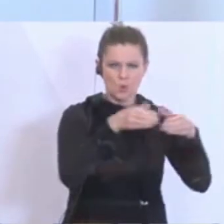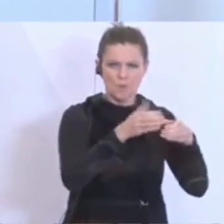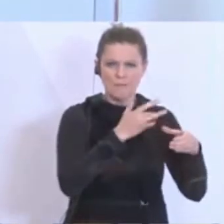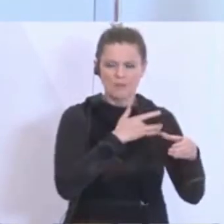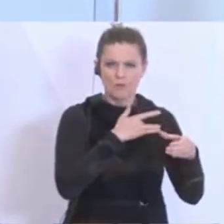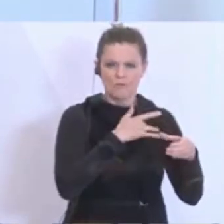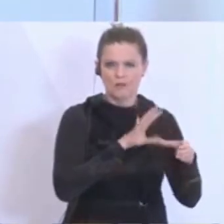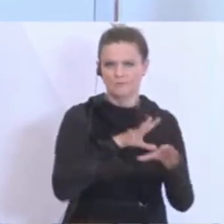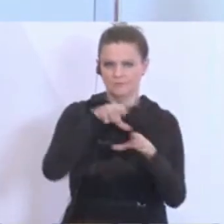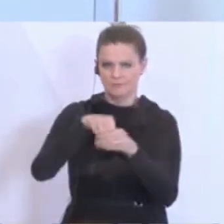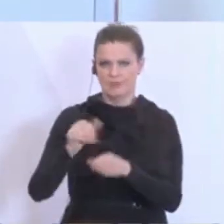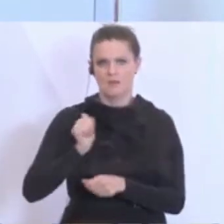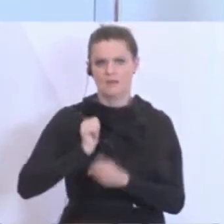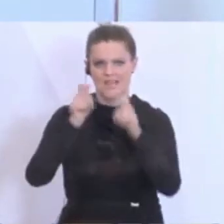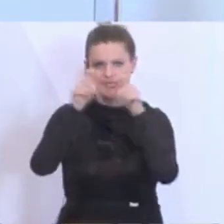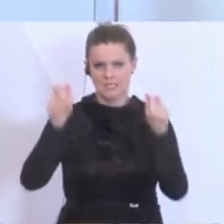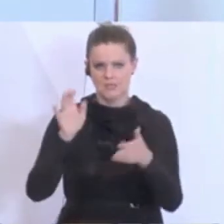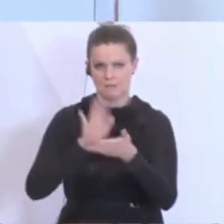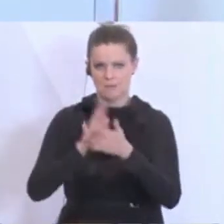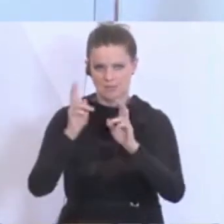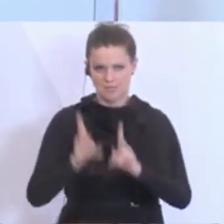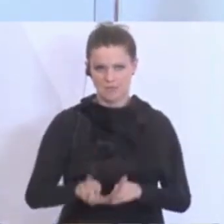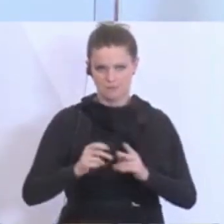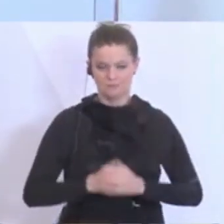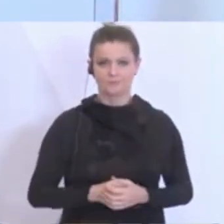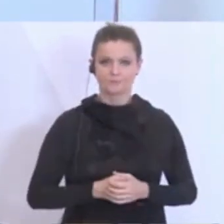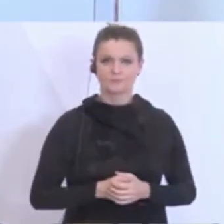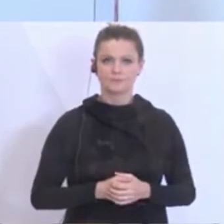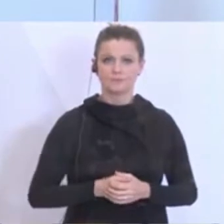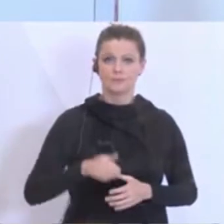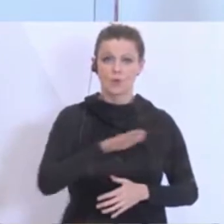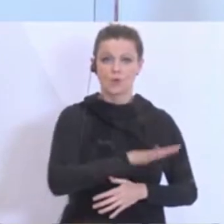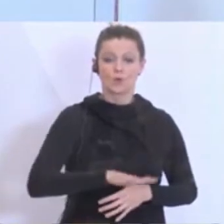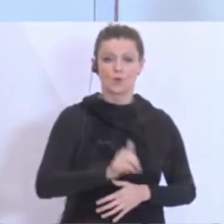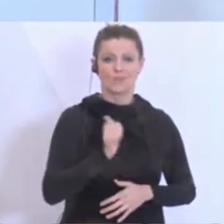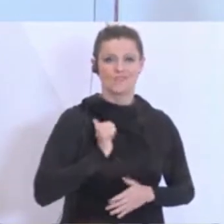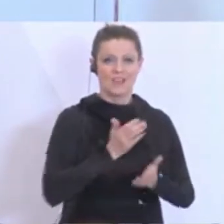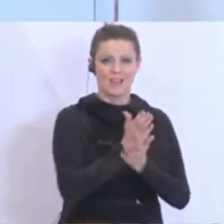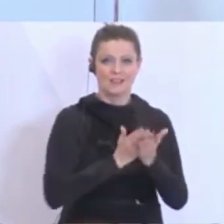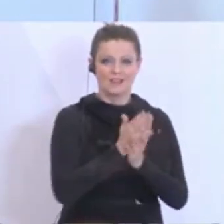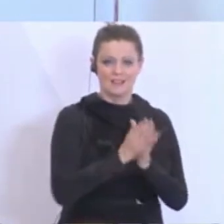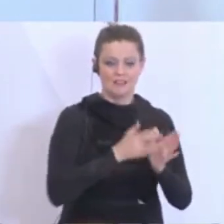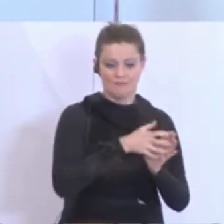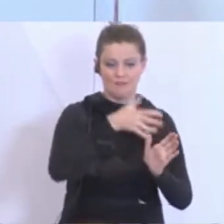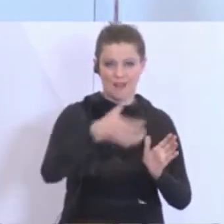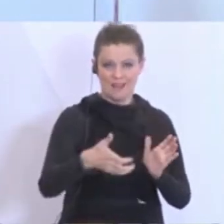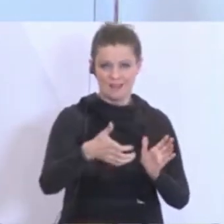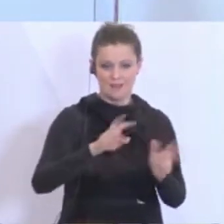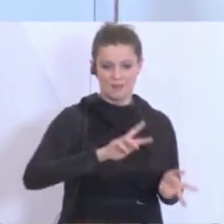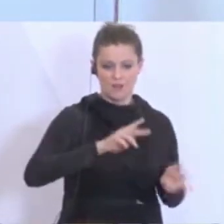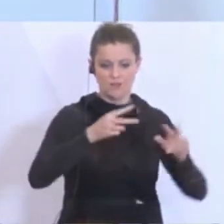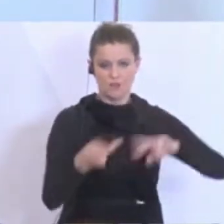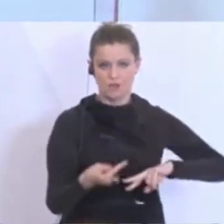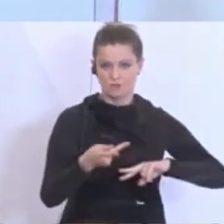Ja und zweitens, wir werden eben die verlängerten Grundwehrdiener durch Milizsoldaten ablösen.